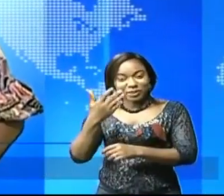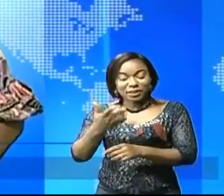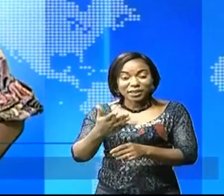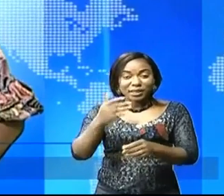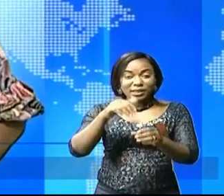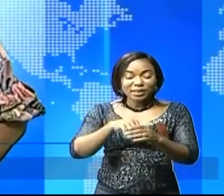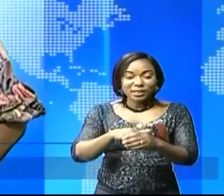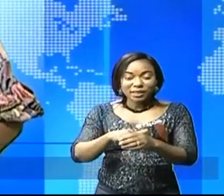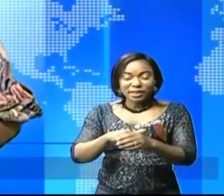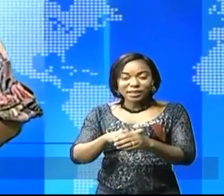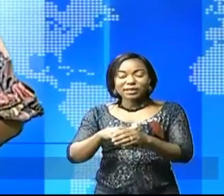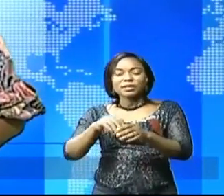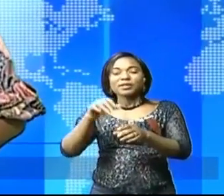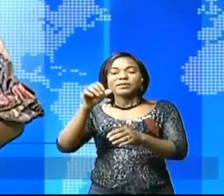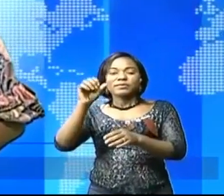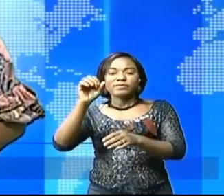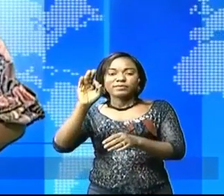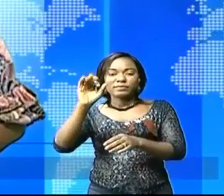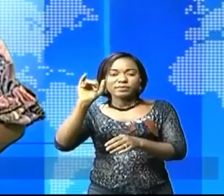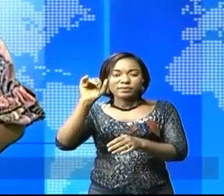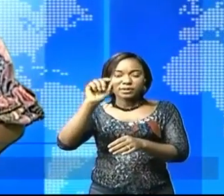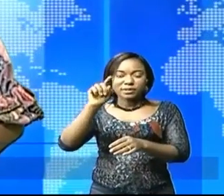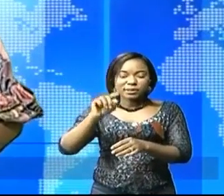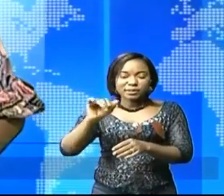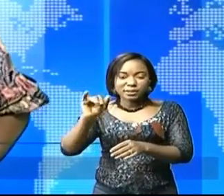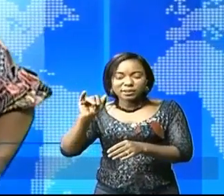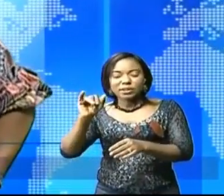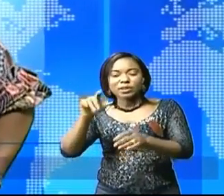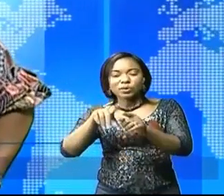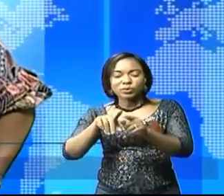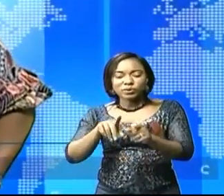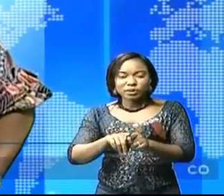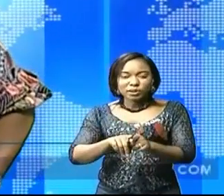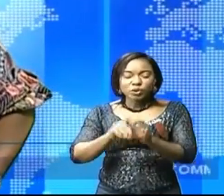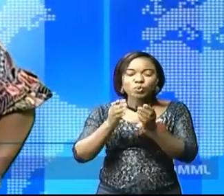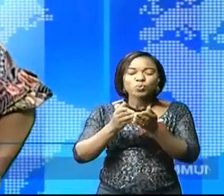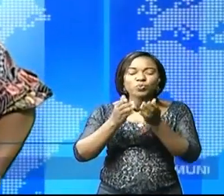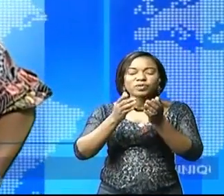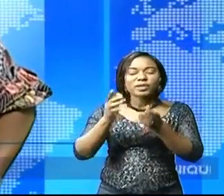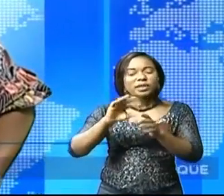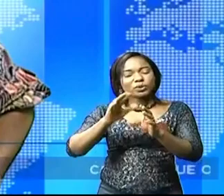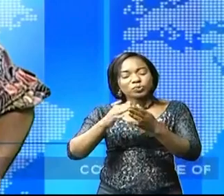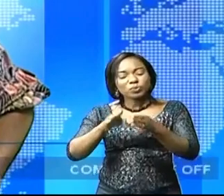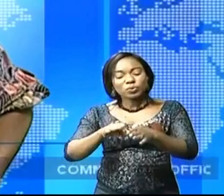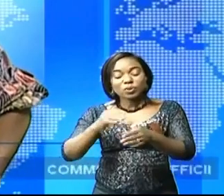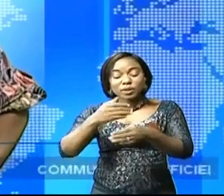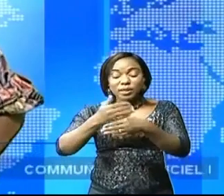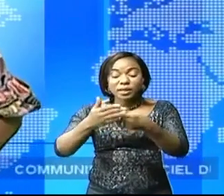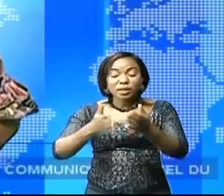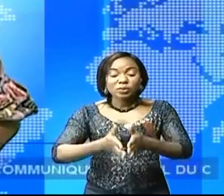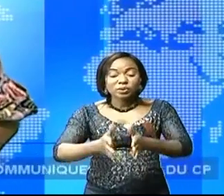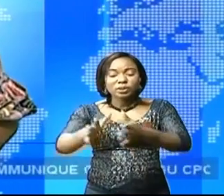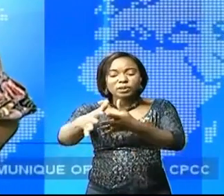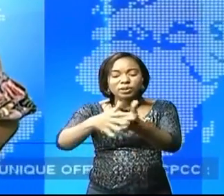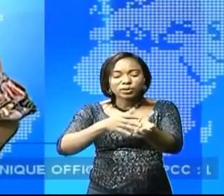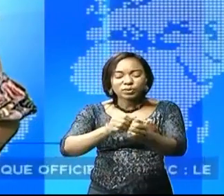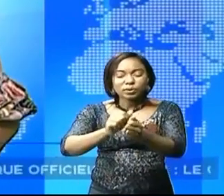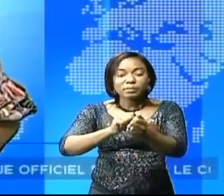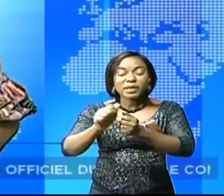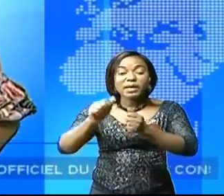-Ouvira est de nouveau réouvert après la réhabilitation de routes chocs détruites par des pluies